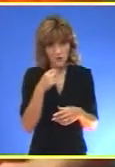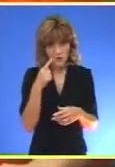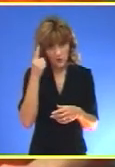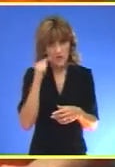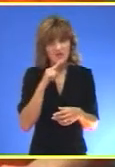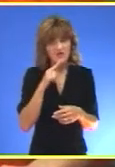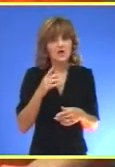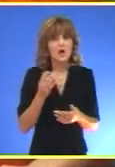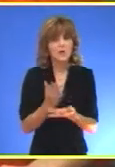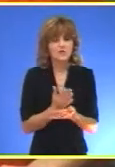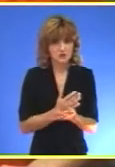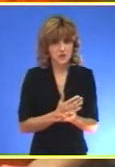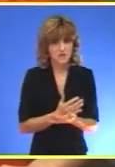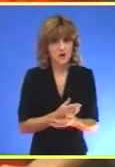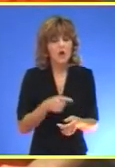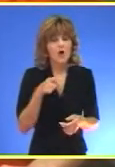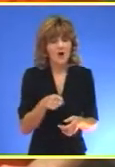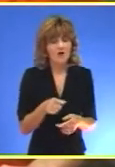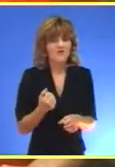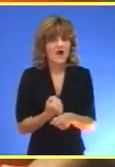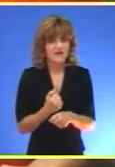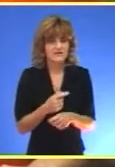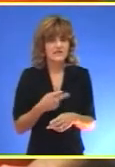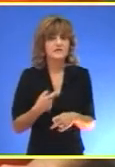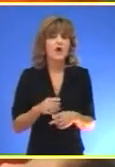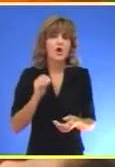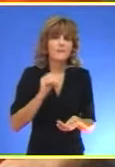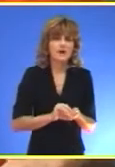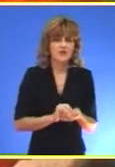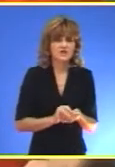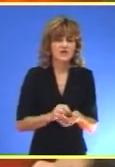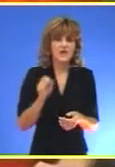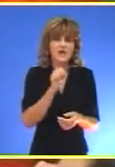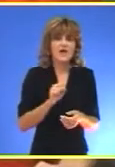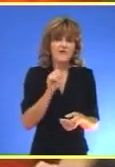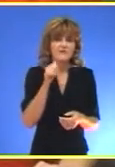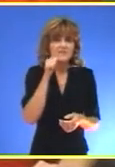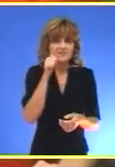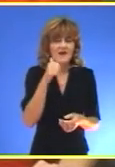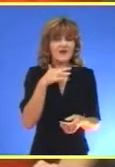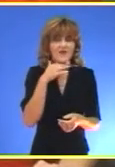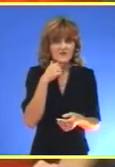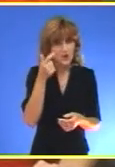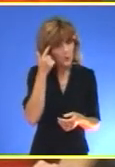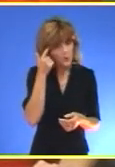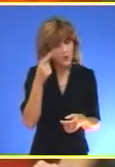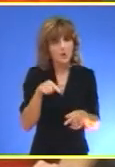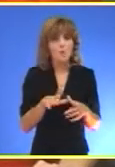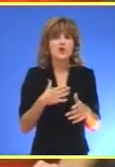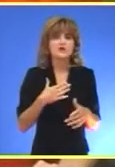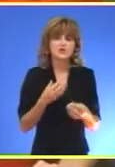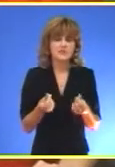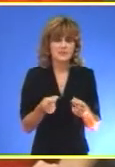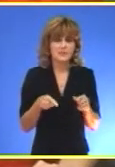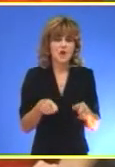Tradicijom i običajima Ova akcija je organizowana povodom Obeležavanja Evropskog dana jevreske kulture U našoj zemlji su